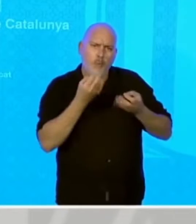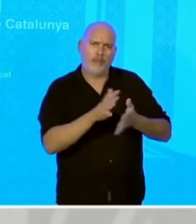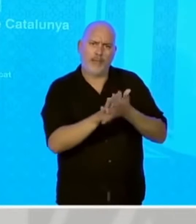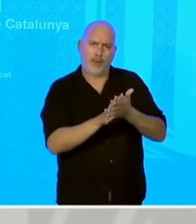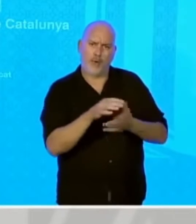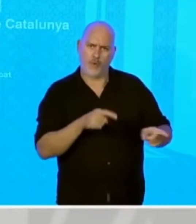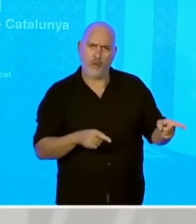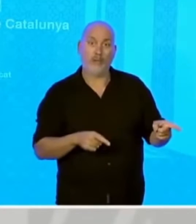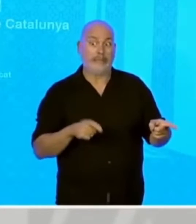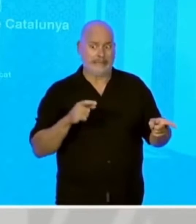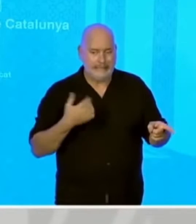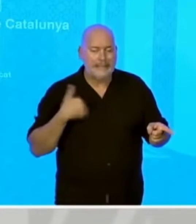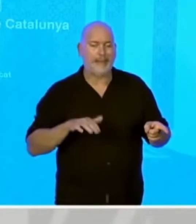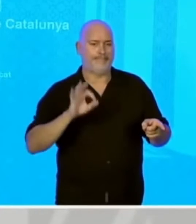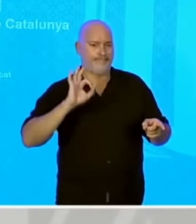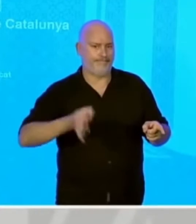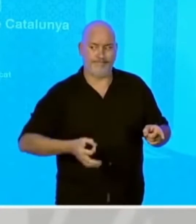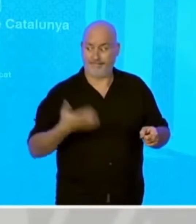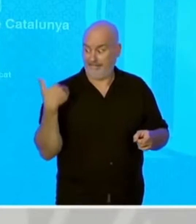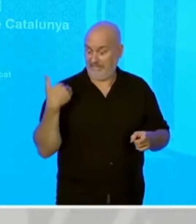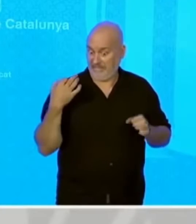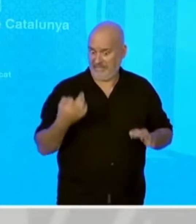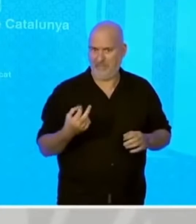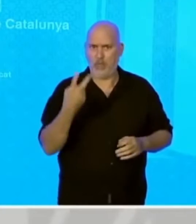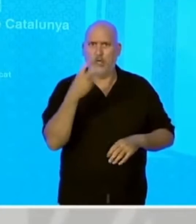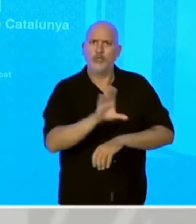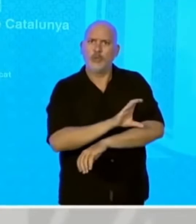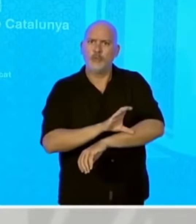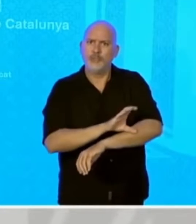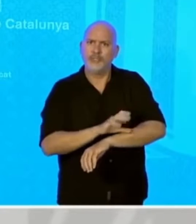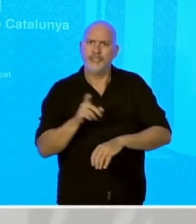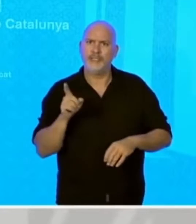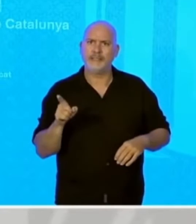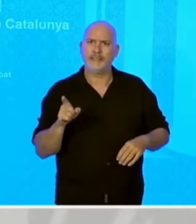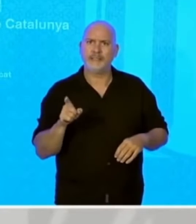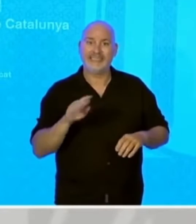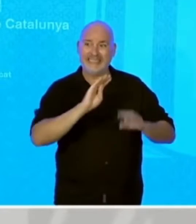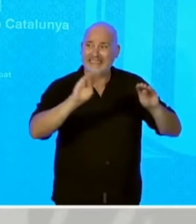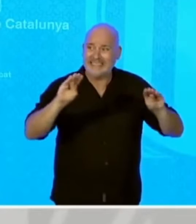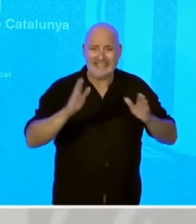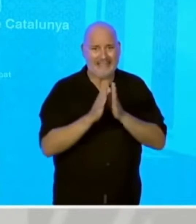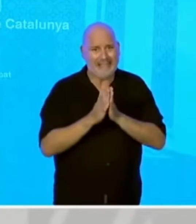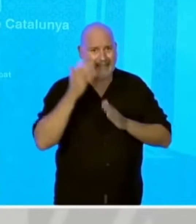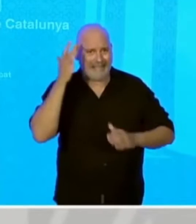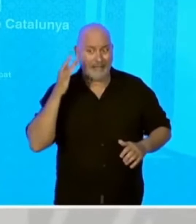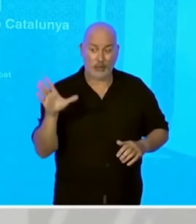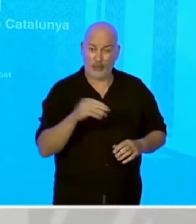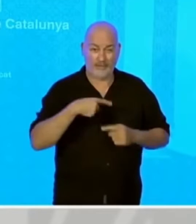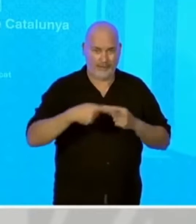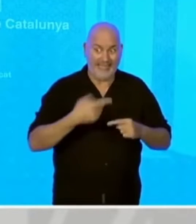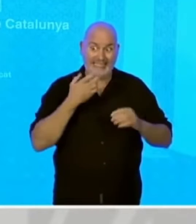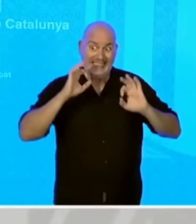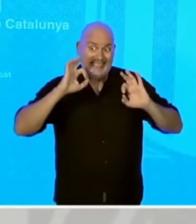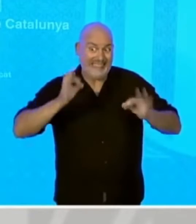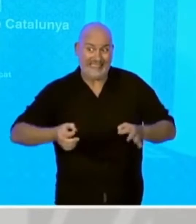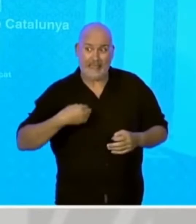La vacunació. Vam adreçar una carta a finals de setmana amb els dos consellers, emplaçant a totes les famílies que si encara no estan